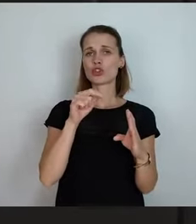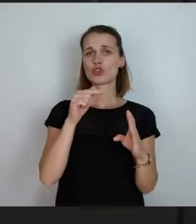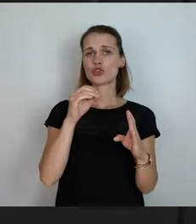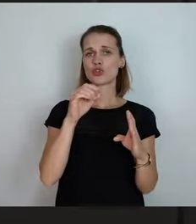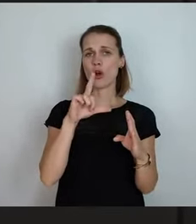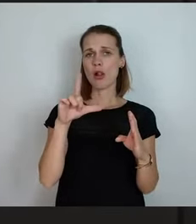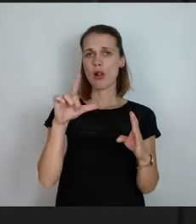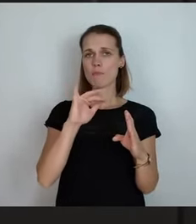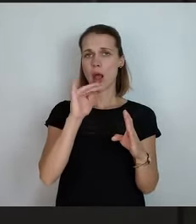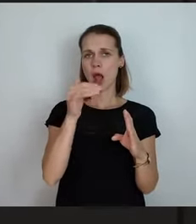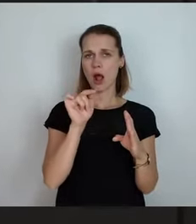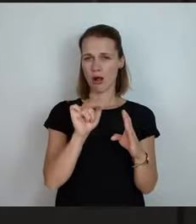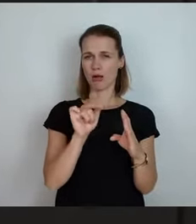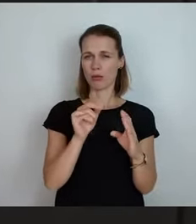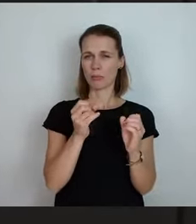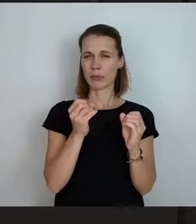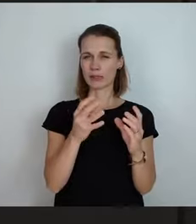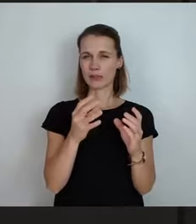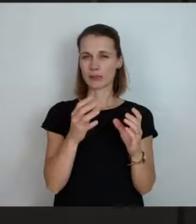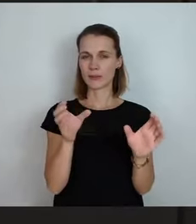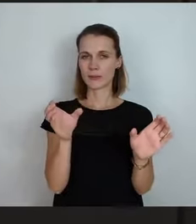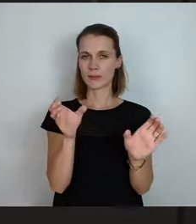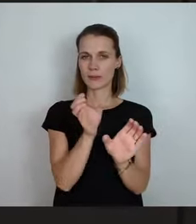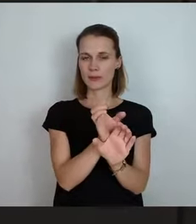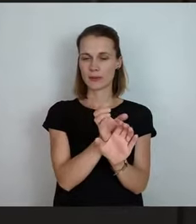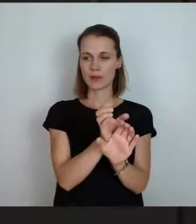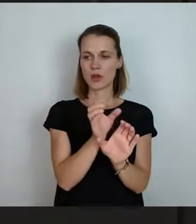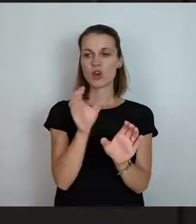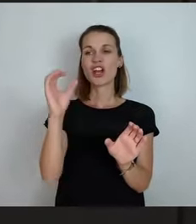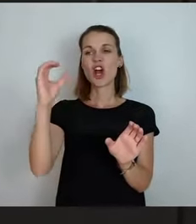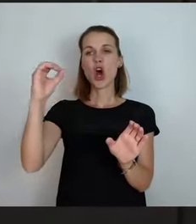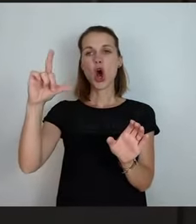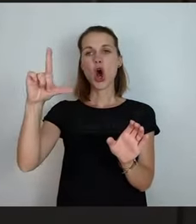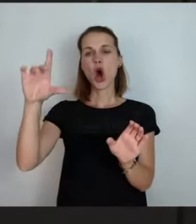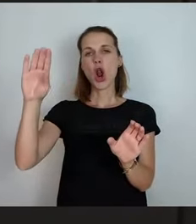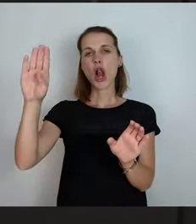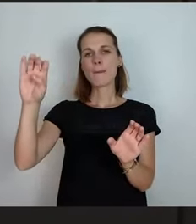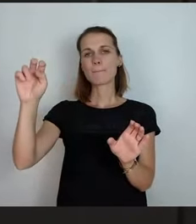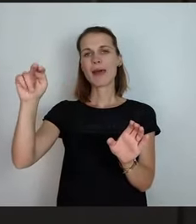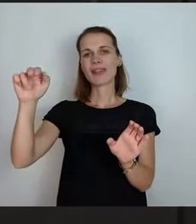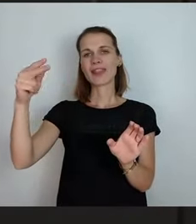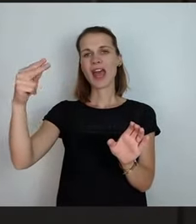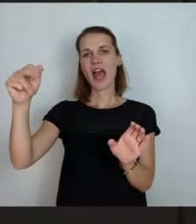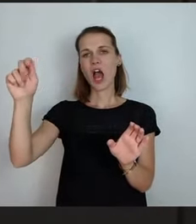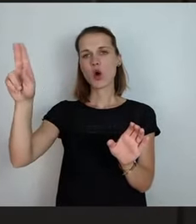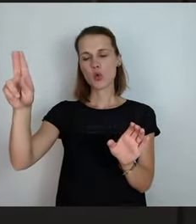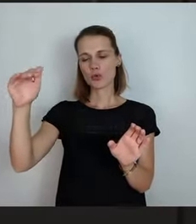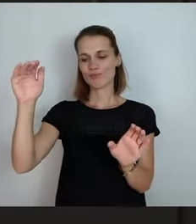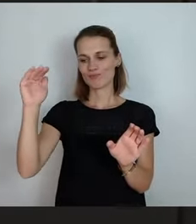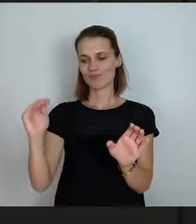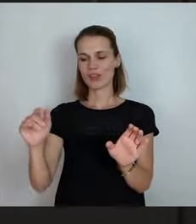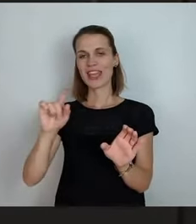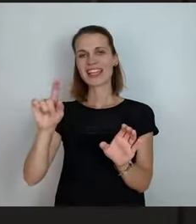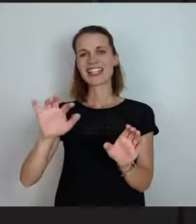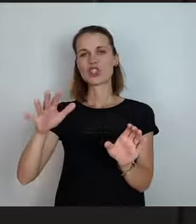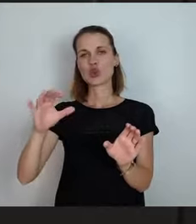Olbernhau, Chopau und Annaberg, die,